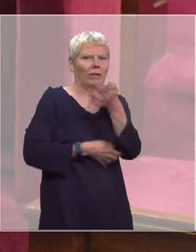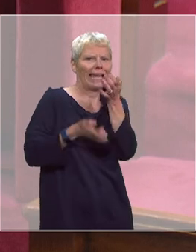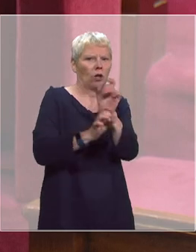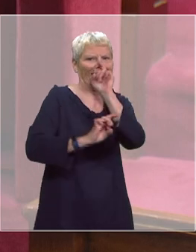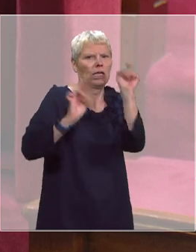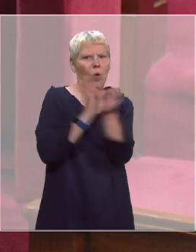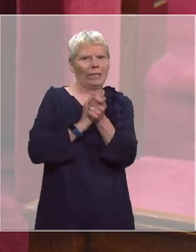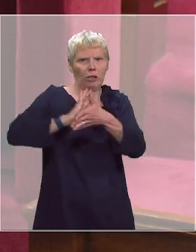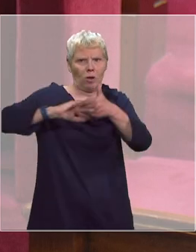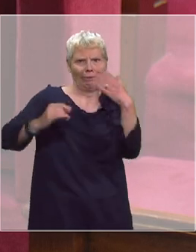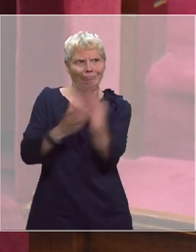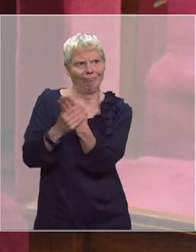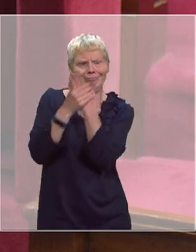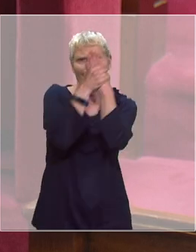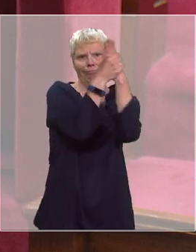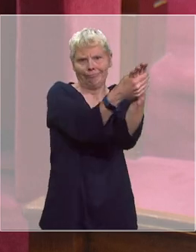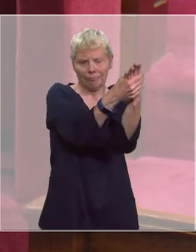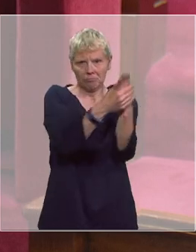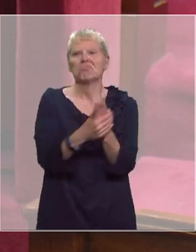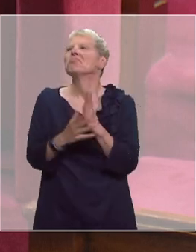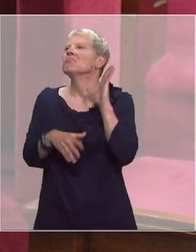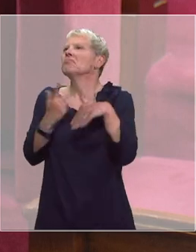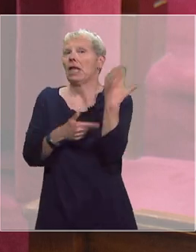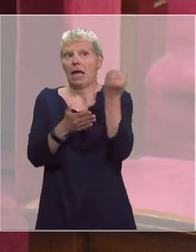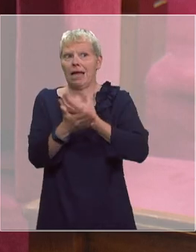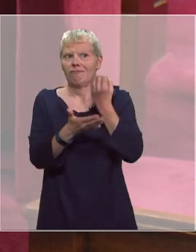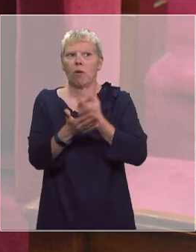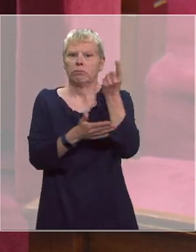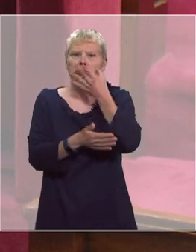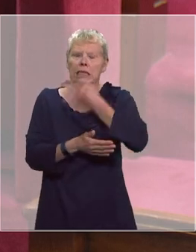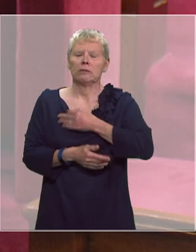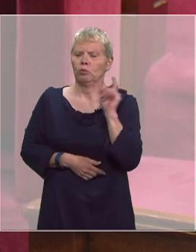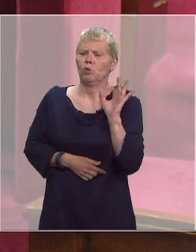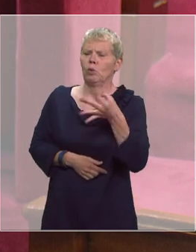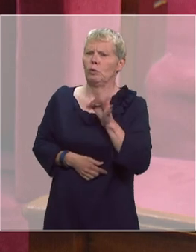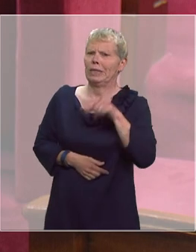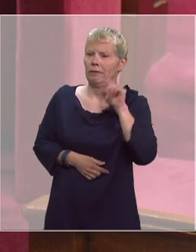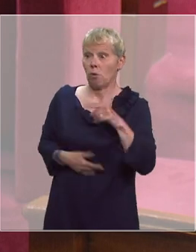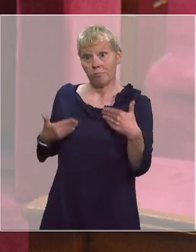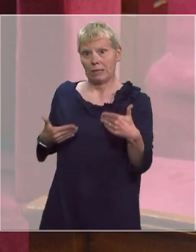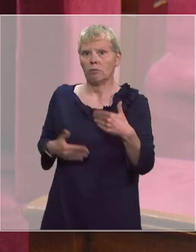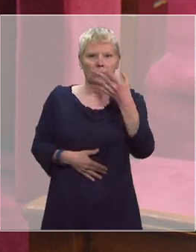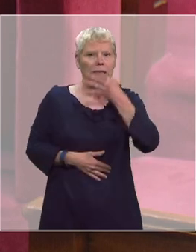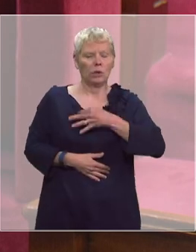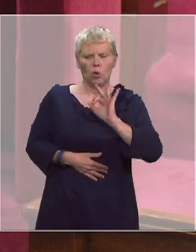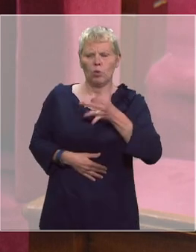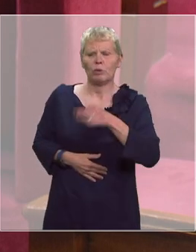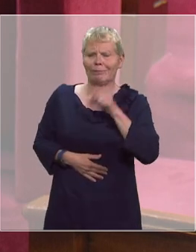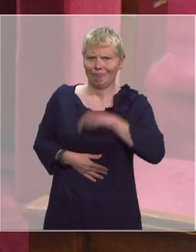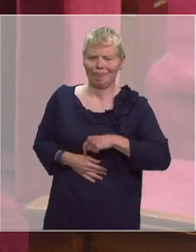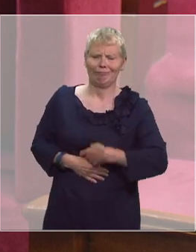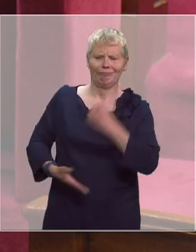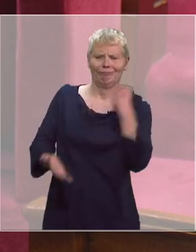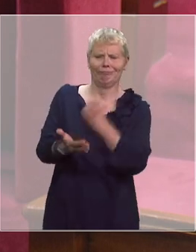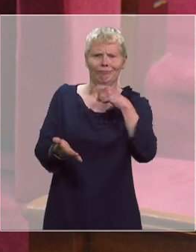vous avez rapporté quelques éléments considère qu'il y a matière à instruire aujourd'hui au moment où je vous parle pour un acte